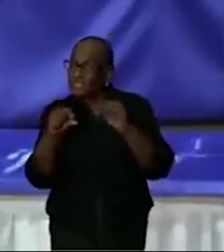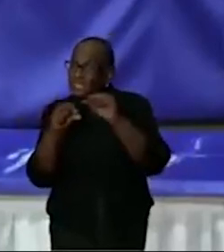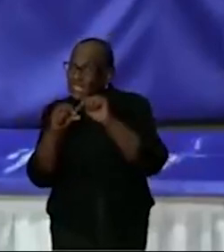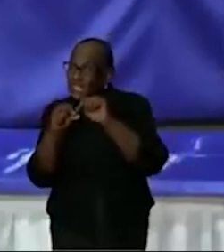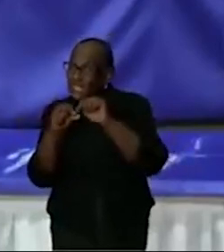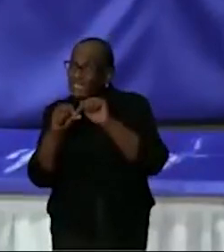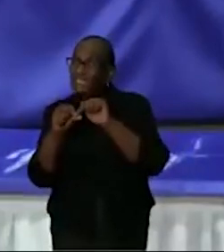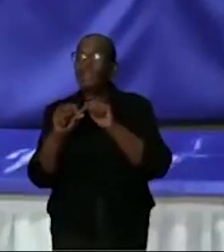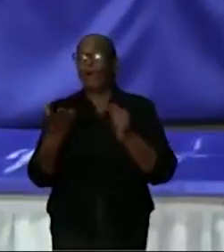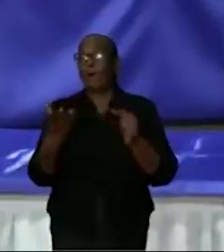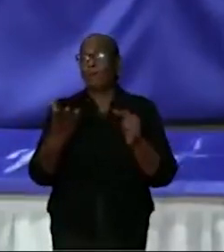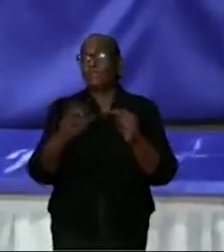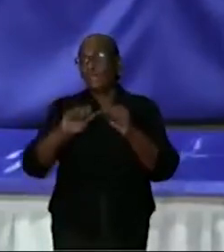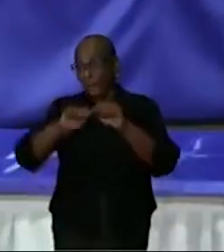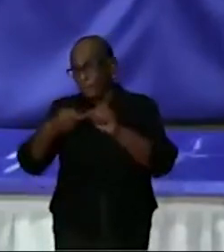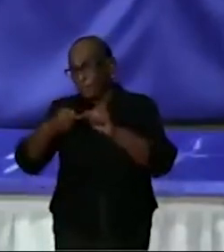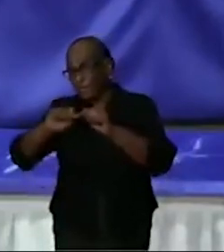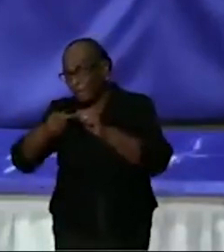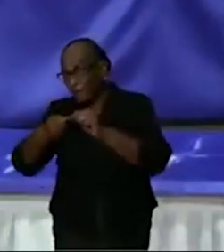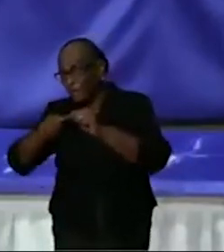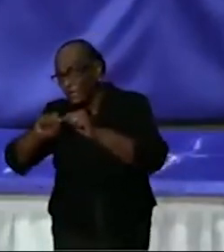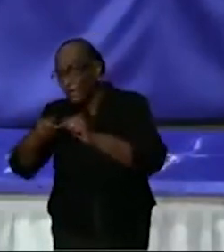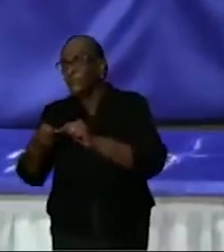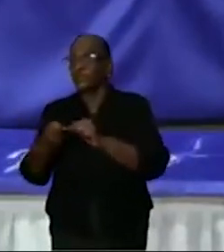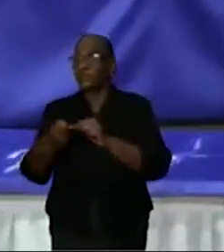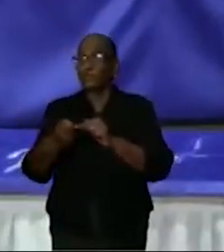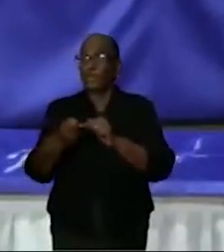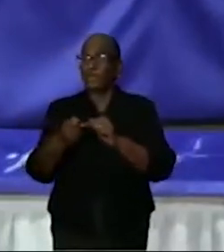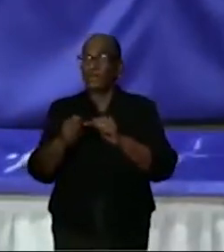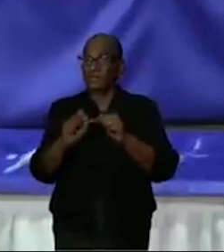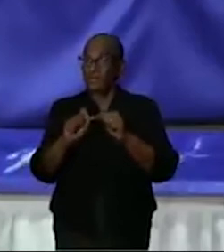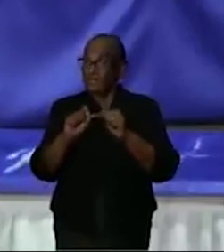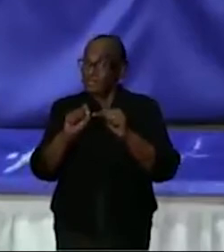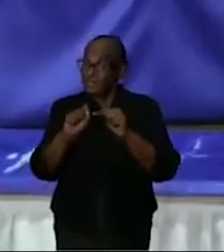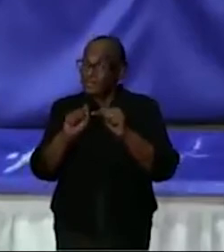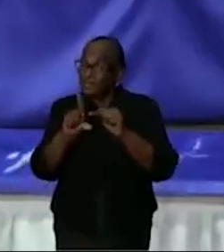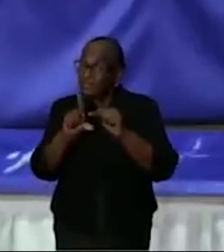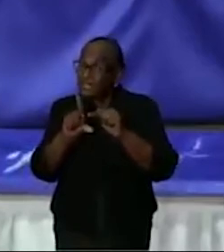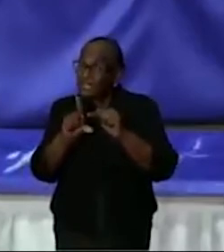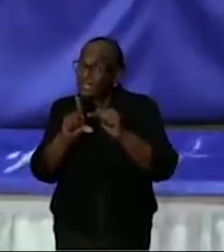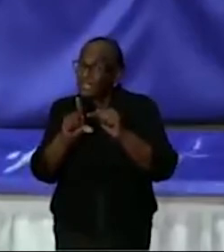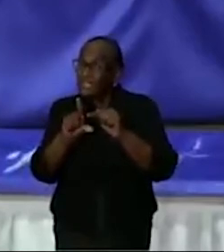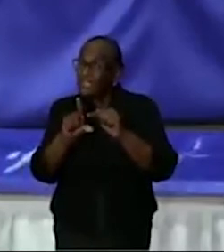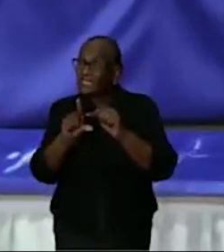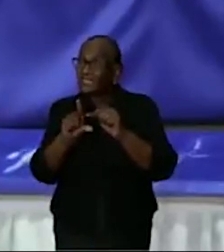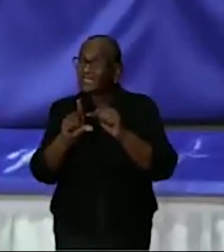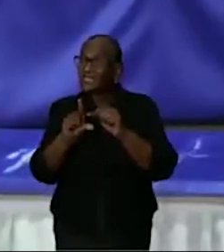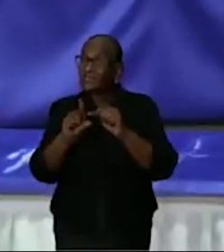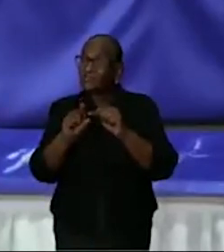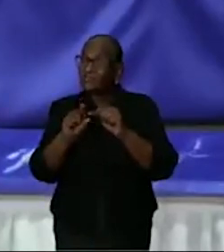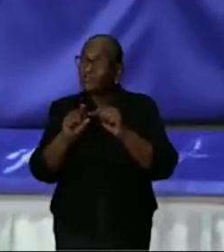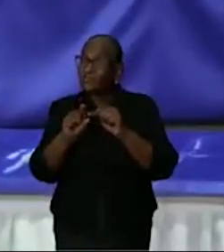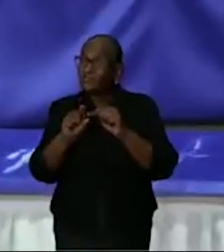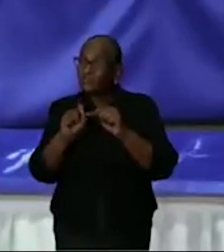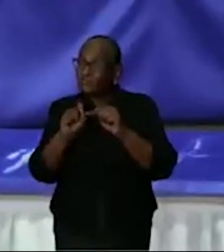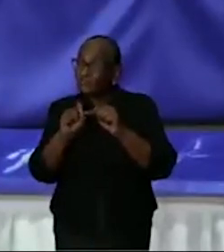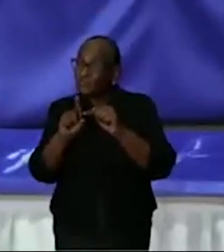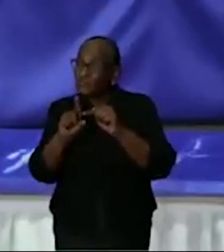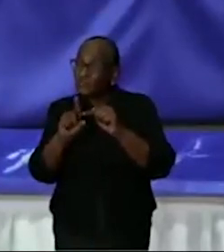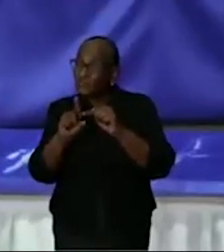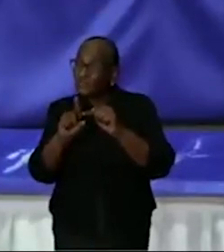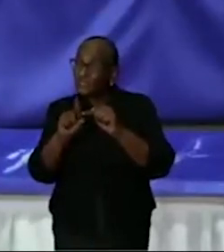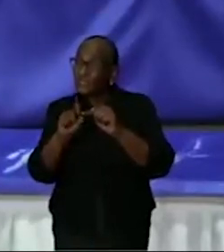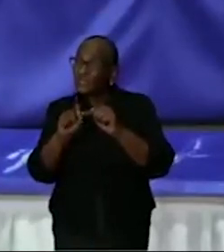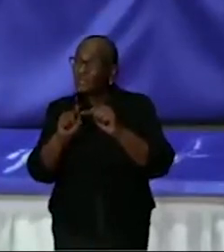Om hem uit te schakelen. Het virus muteert eigenlijk constant. Het is heel normaal van een virus dat hij